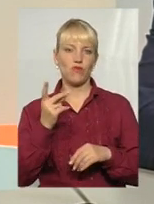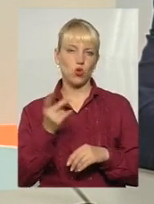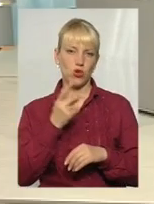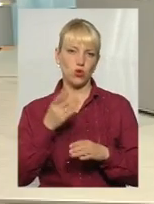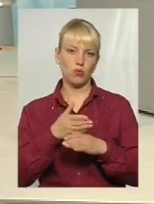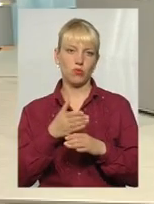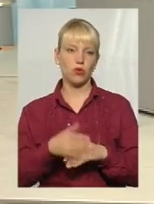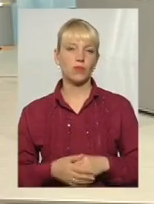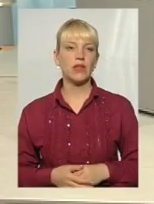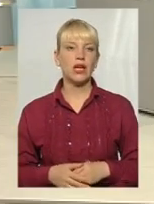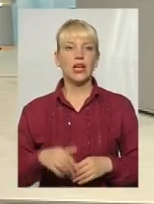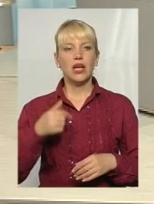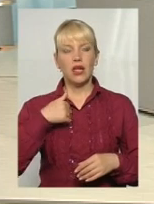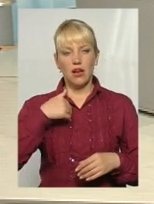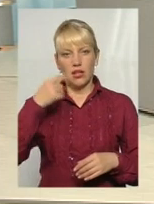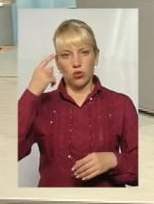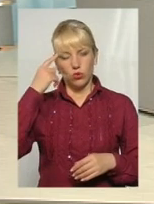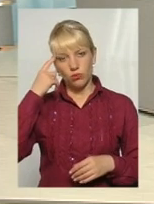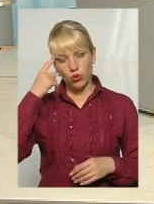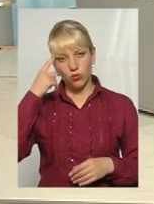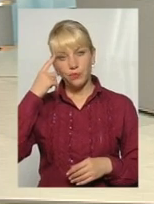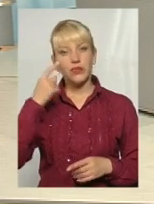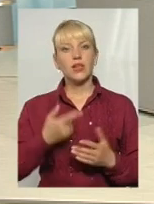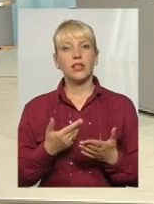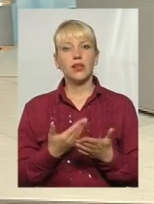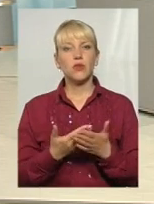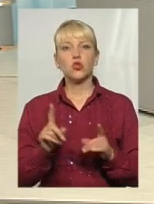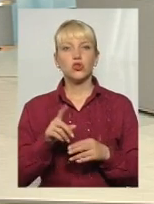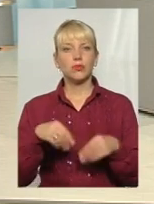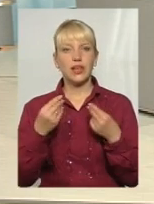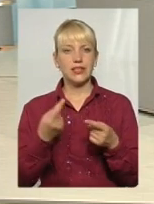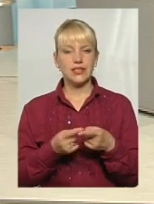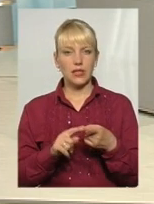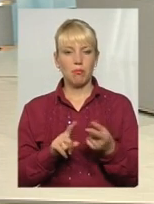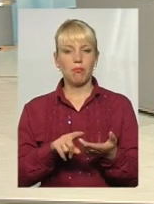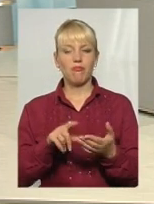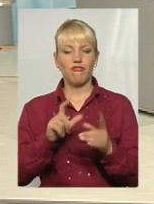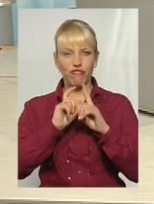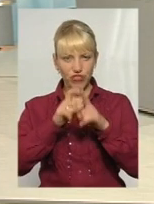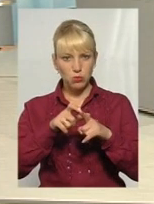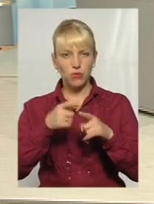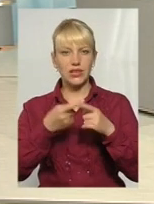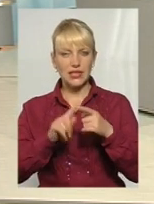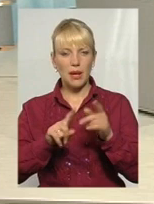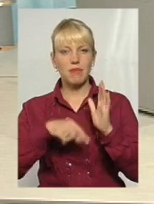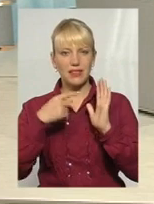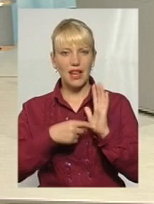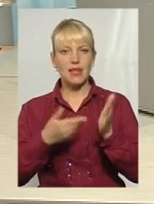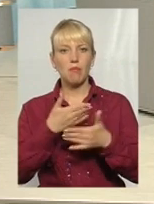Сергій Іванович. Я думаю, знаєте, знову ж таки, щоб дати відповідь на це питання, ми повинні розуміти,